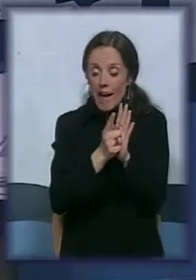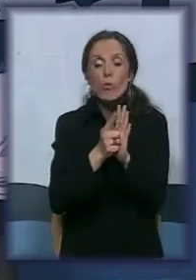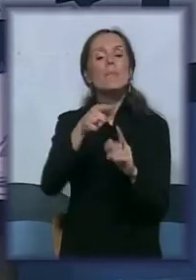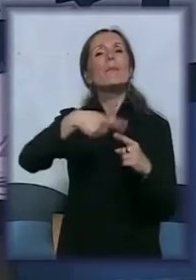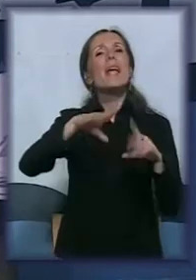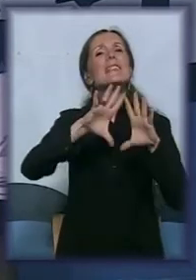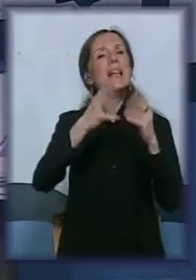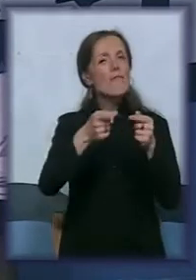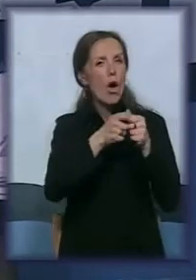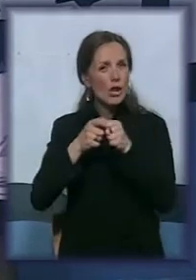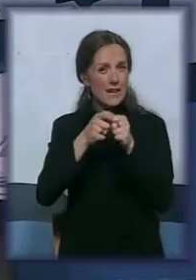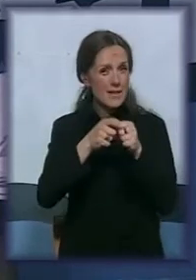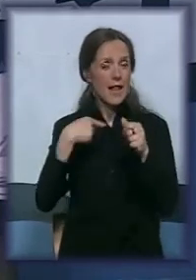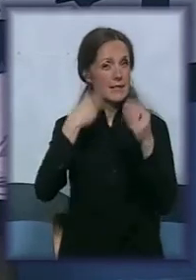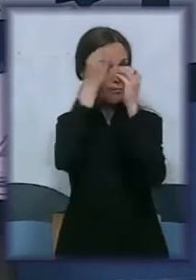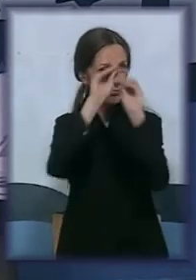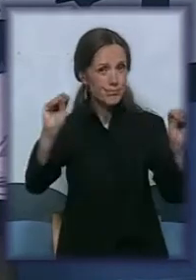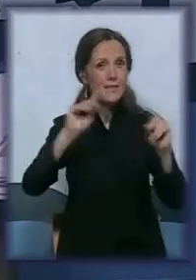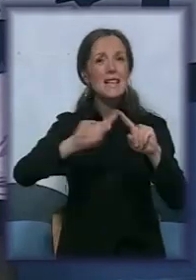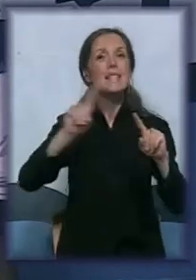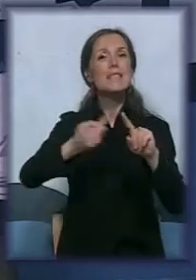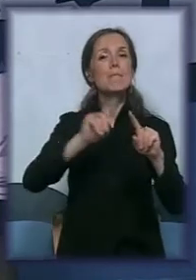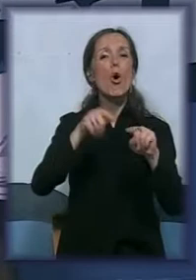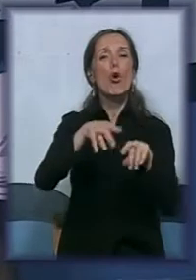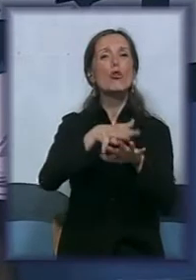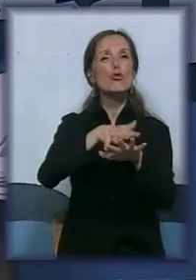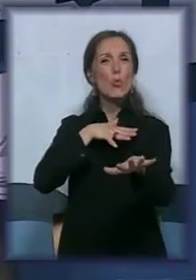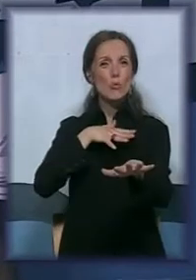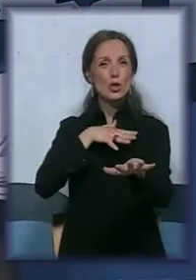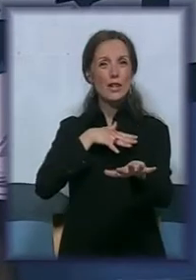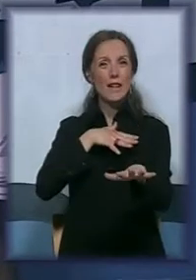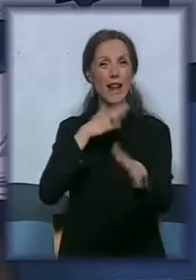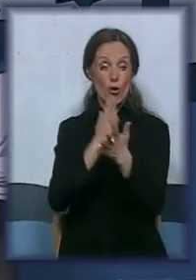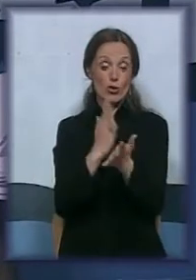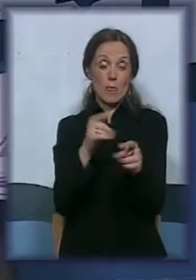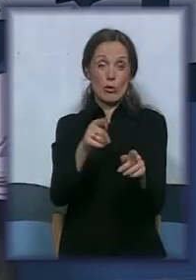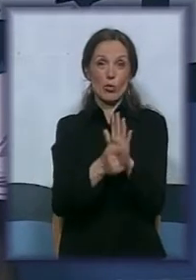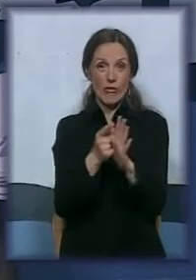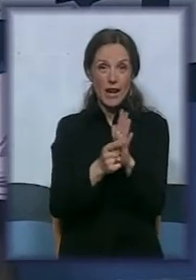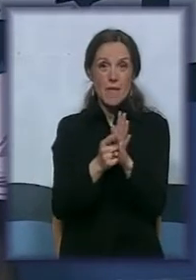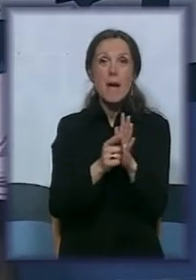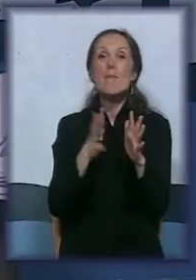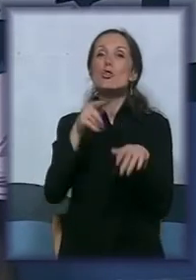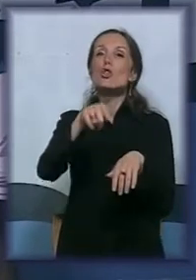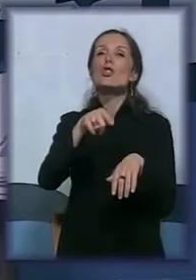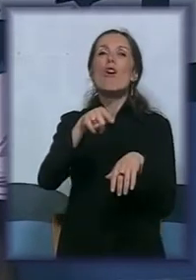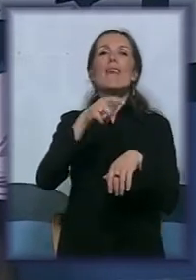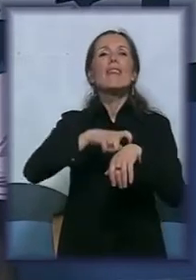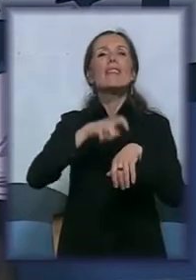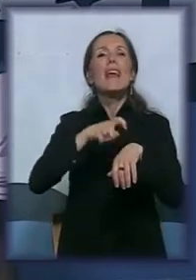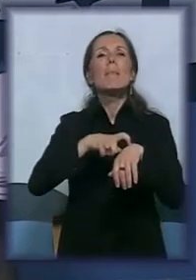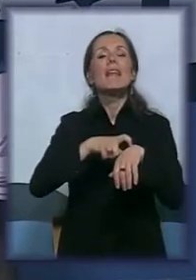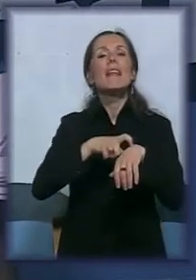obaveštenje da zbog održavanja same skupštine koje će biti upravo tada, će se možda ovi termini za okrugle stolove